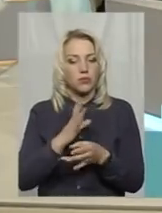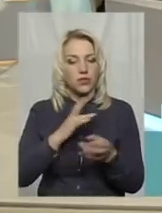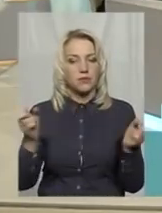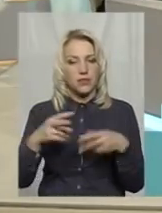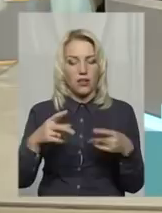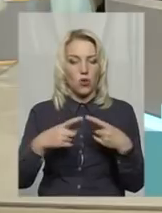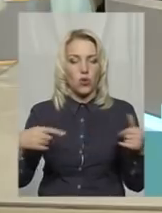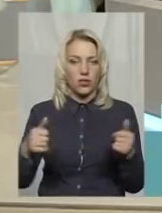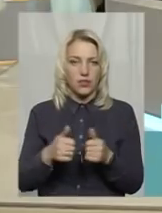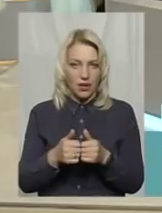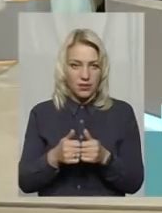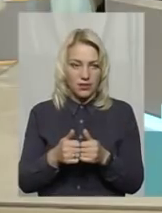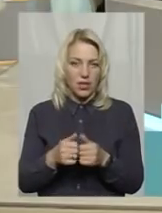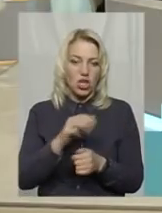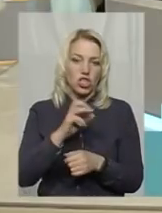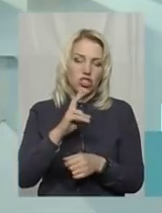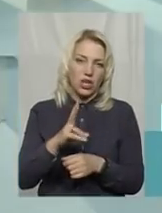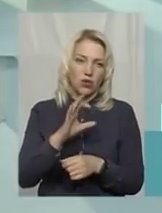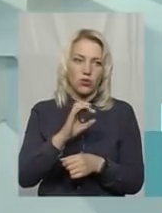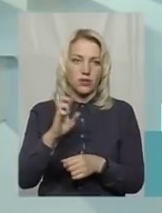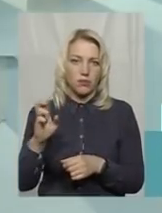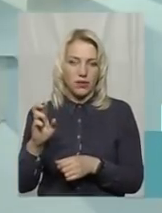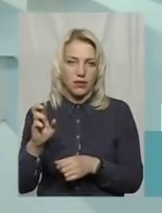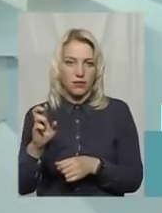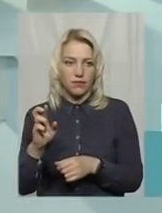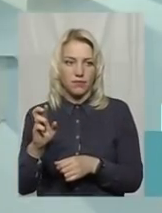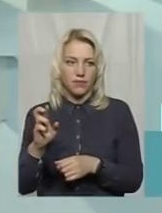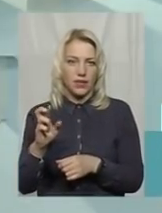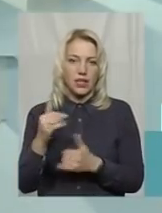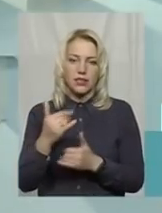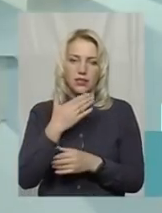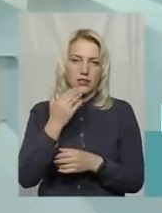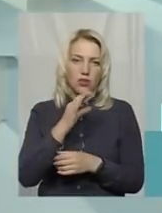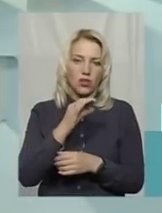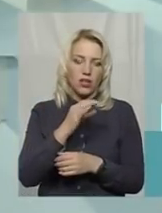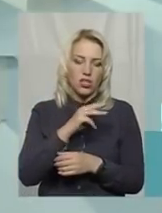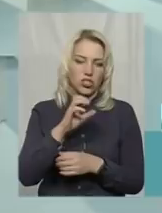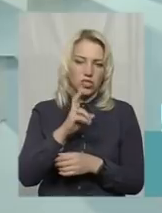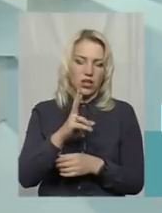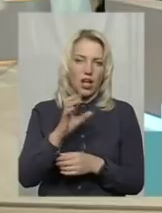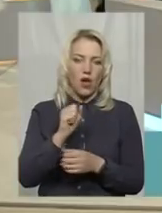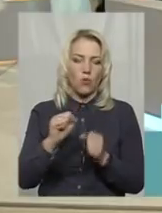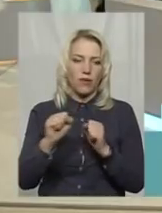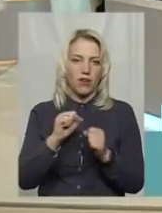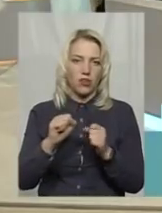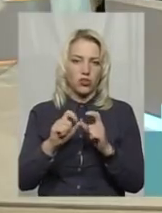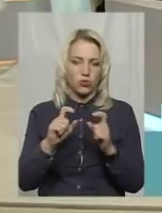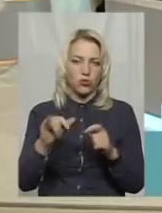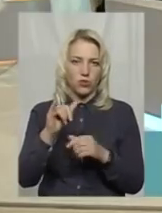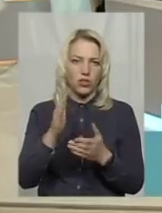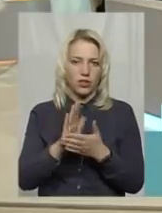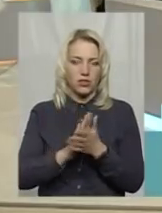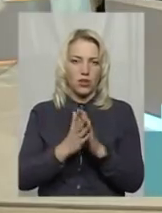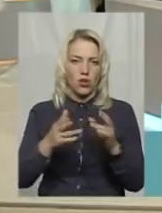організації, в ЖЕКів, ОСББ, зараз не ЖЕКи, а управляючі контори, в них заключені